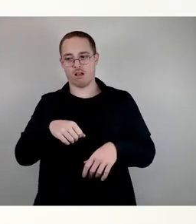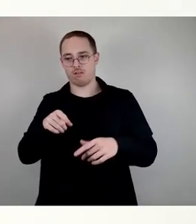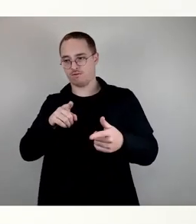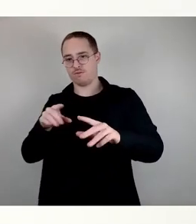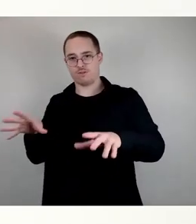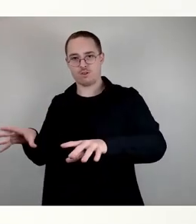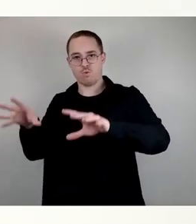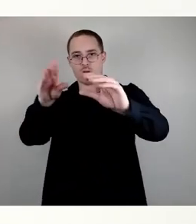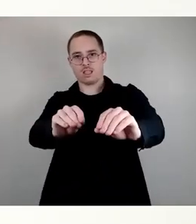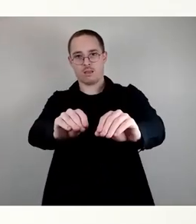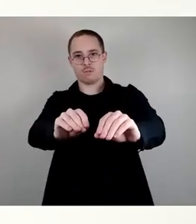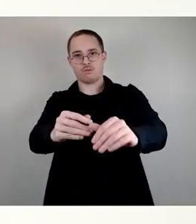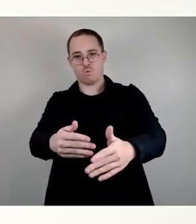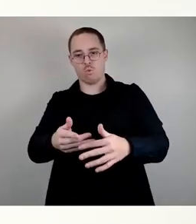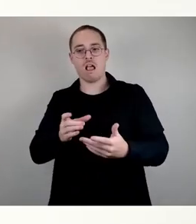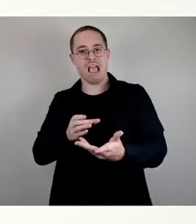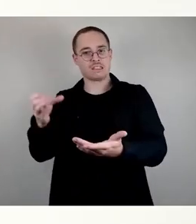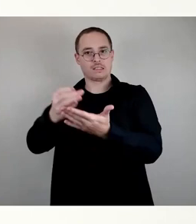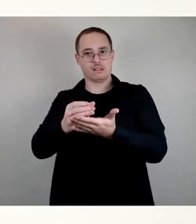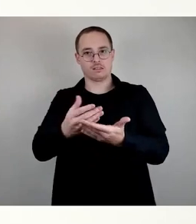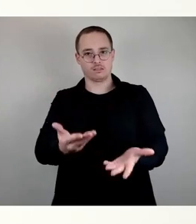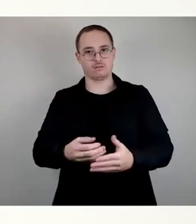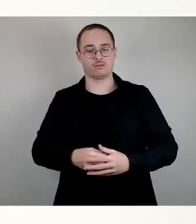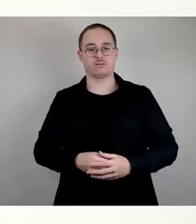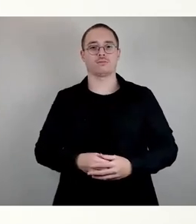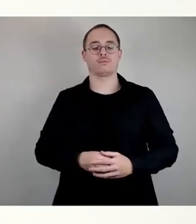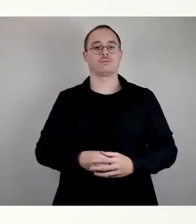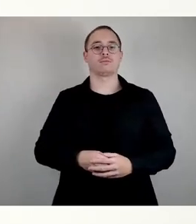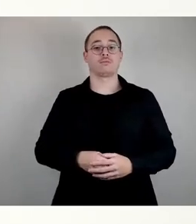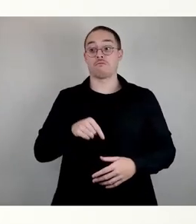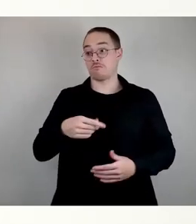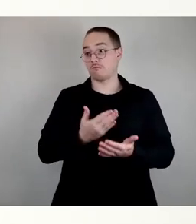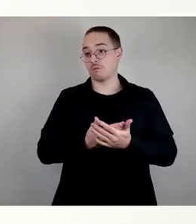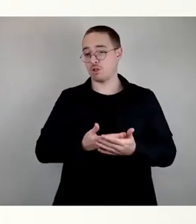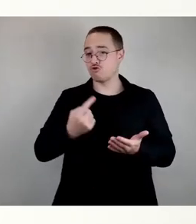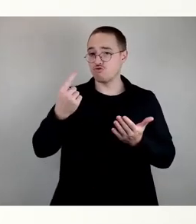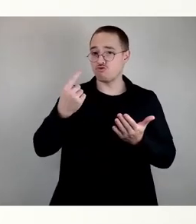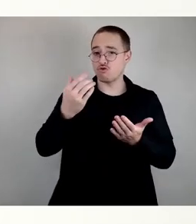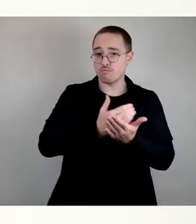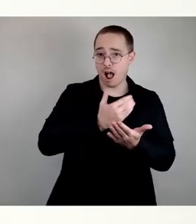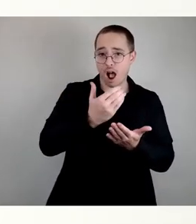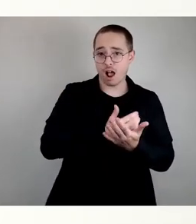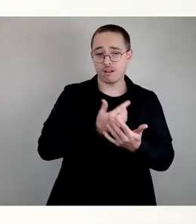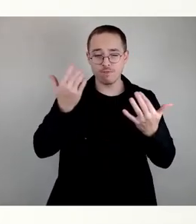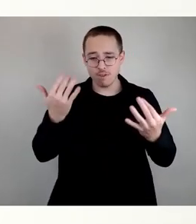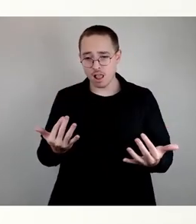ersetzt. Und damit sparen wir letztlich Kosten,